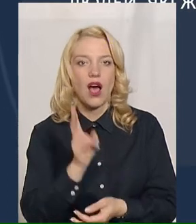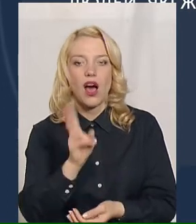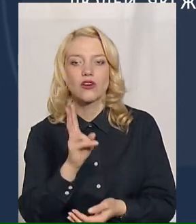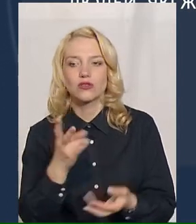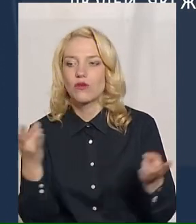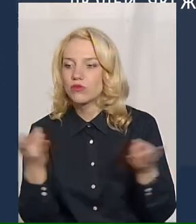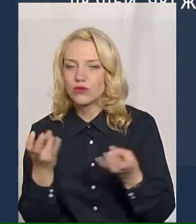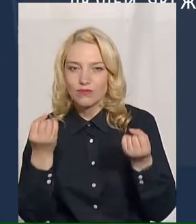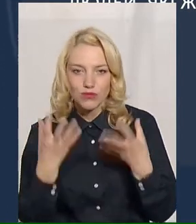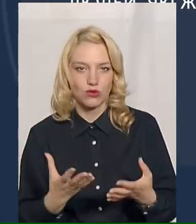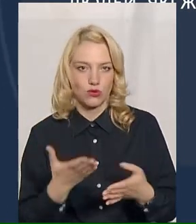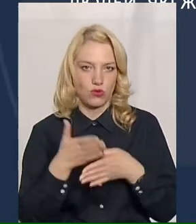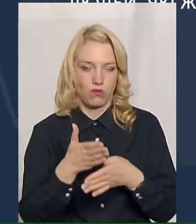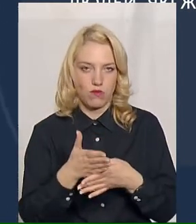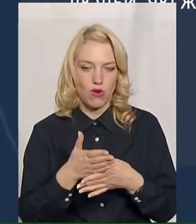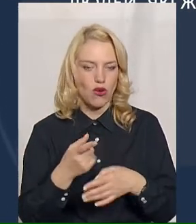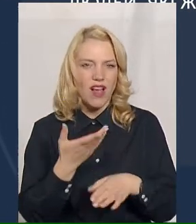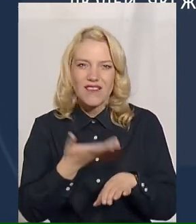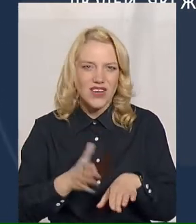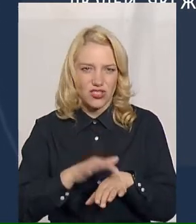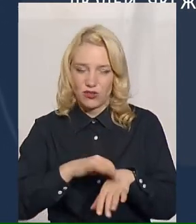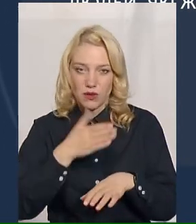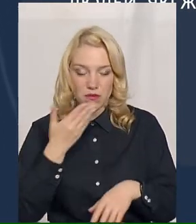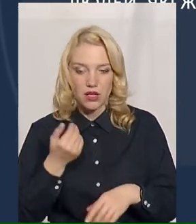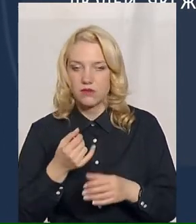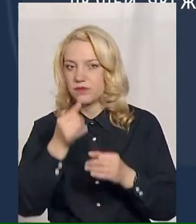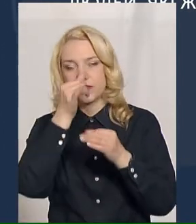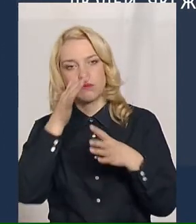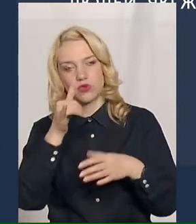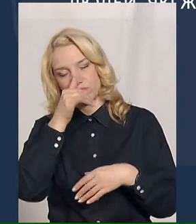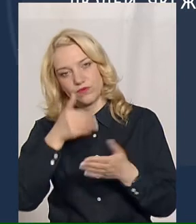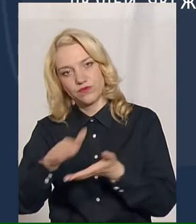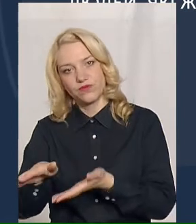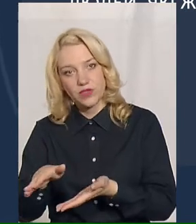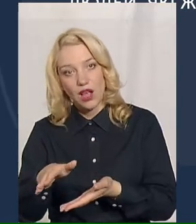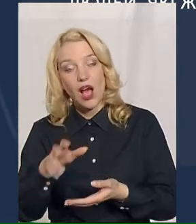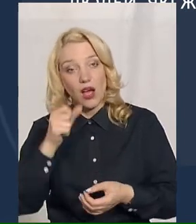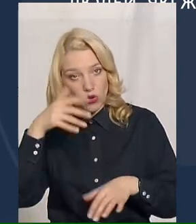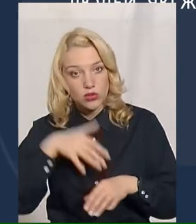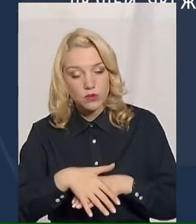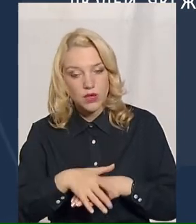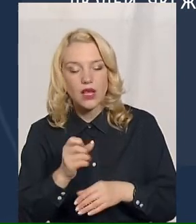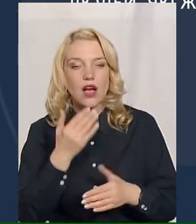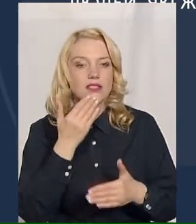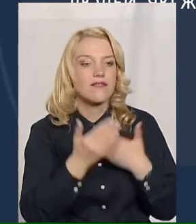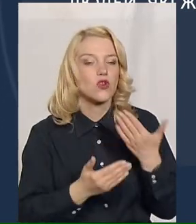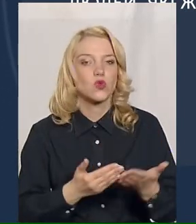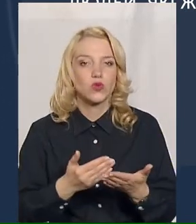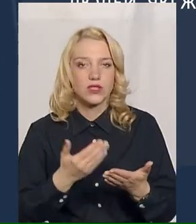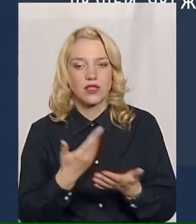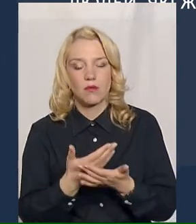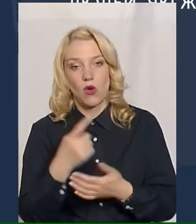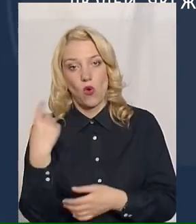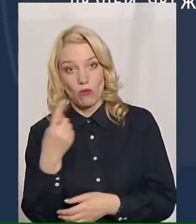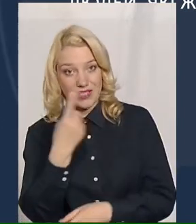потребують допомоги, але не такі вже тяжкі, вони вже не можуть лягти, розумієте? А звернутися, наприклад, в обласну